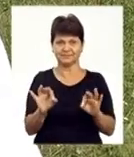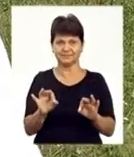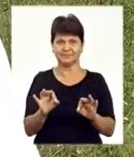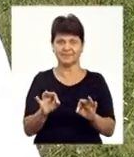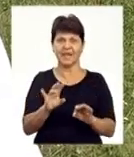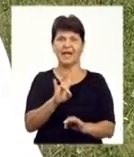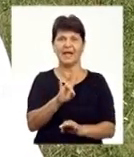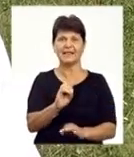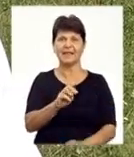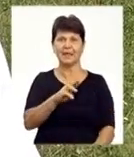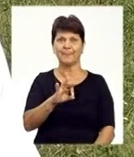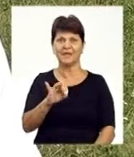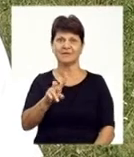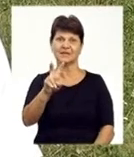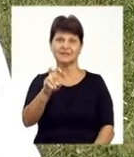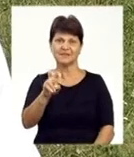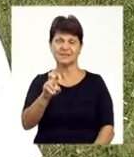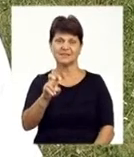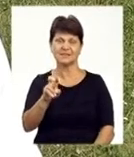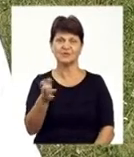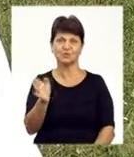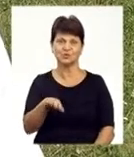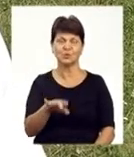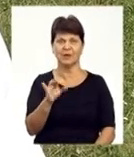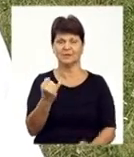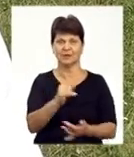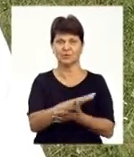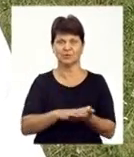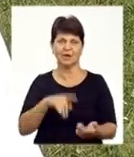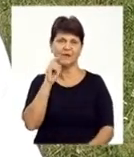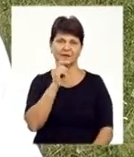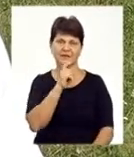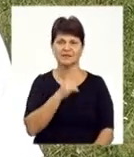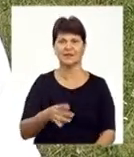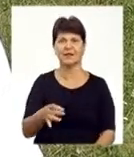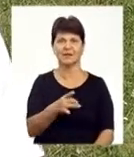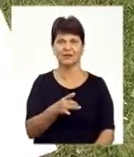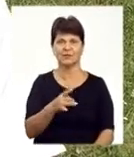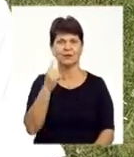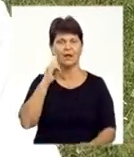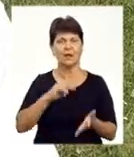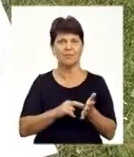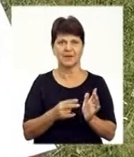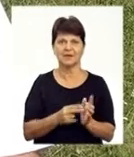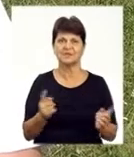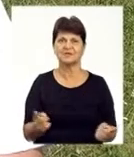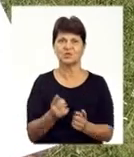Немирівщини. 200 голів фазана і ось зараз продовжуємо у Вінницькому районі. Мета, звичайно,